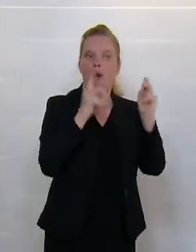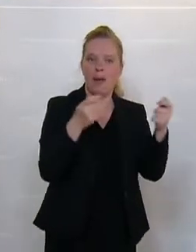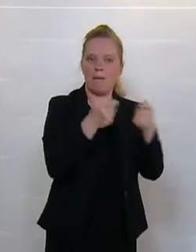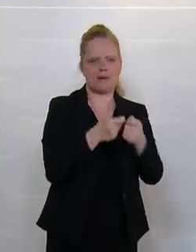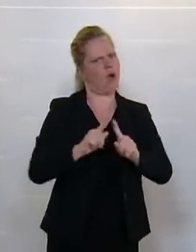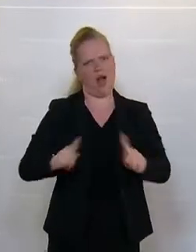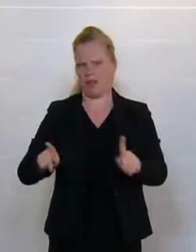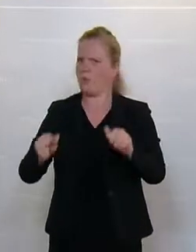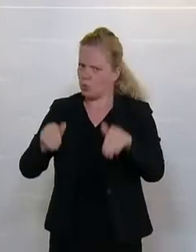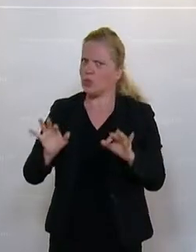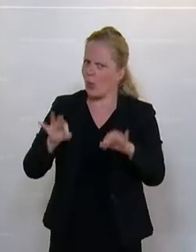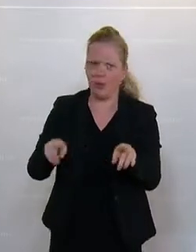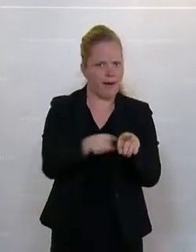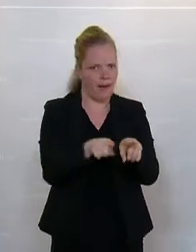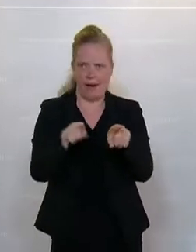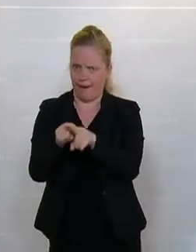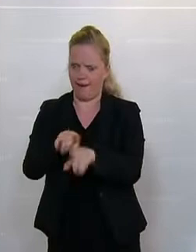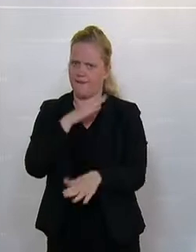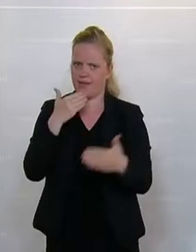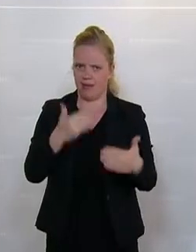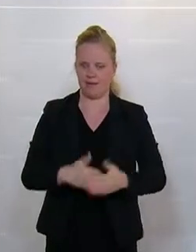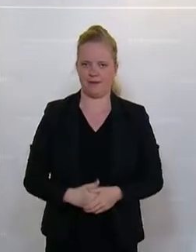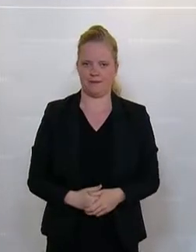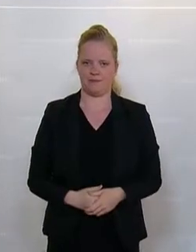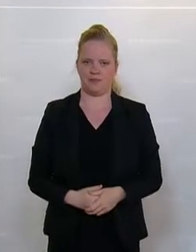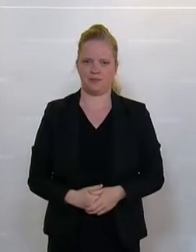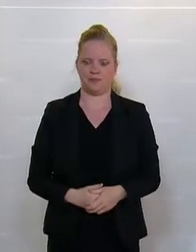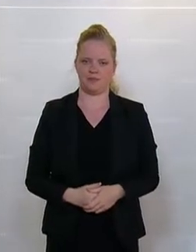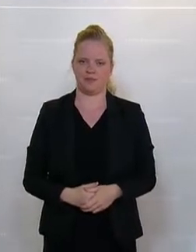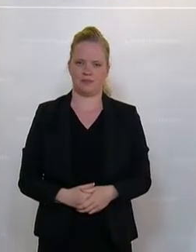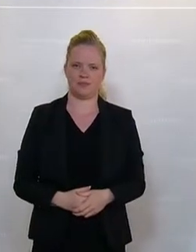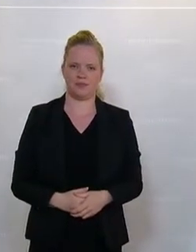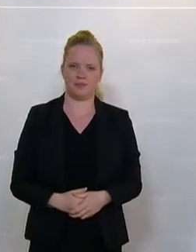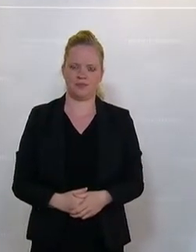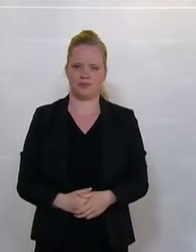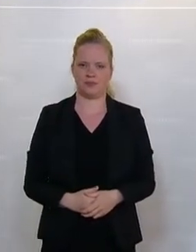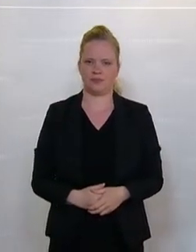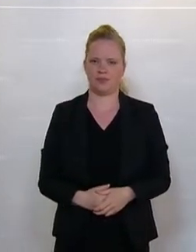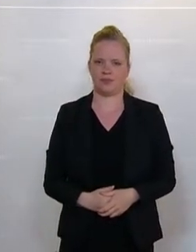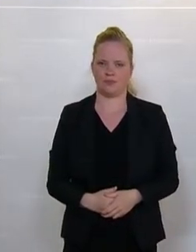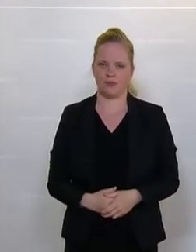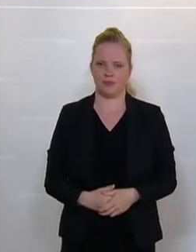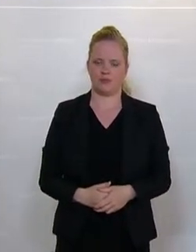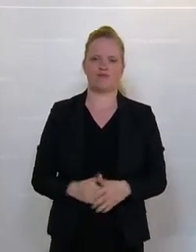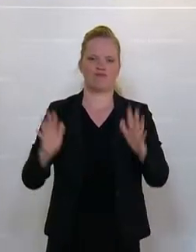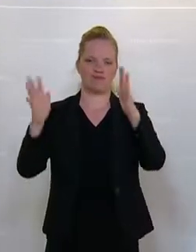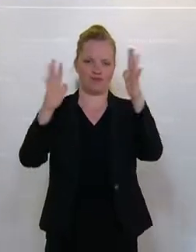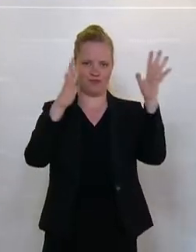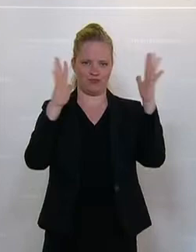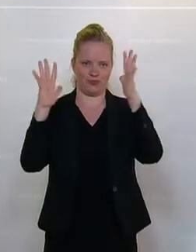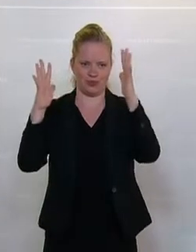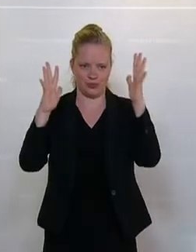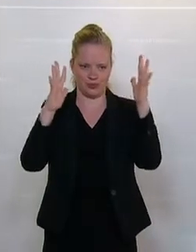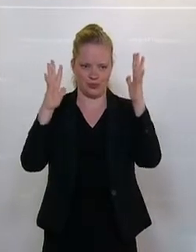es muss auch sonst gelten. Vielen Dank. Sigrid Maurer war das Klubobfrau der Grünen und Sie hat es erwähnt, Gesundheitsminister Rudolf Anschober, der ehemalige